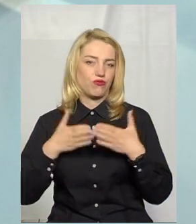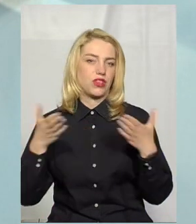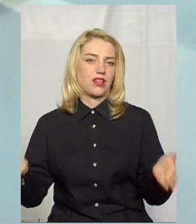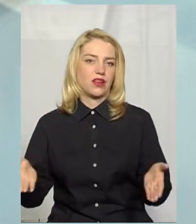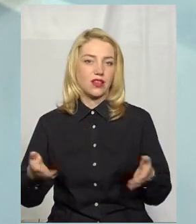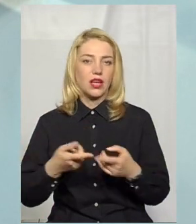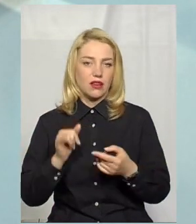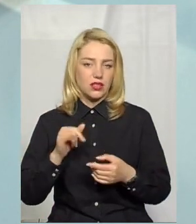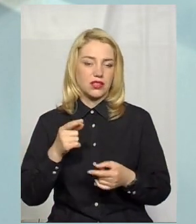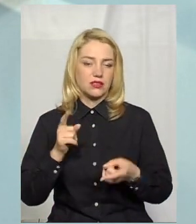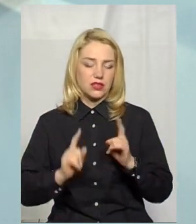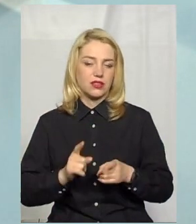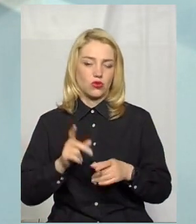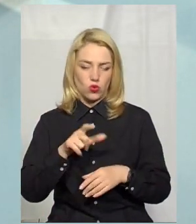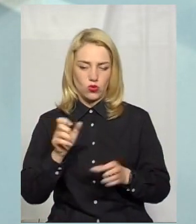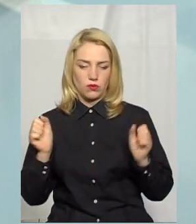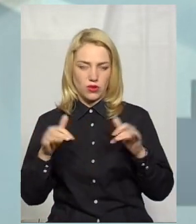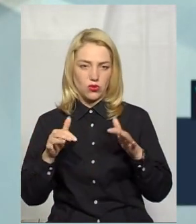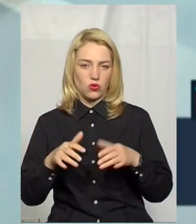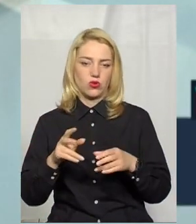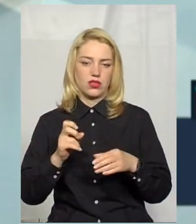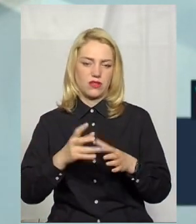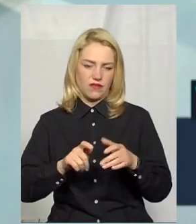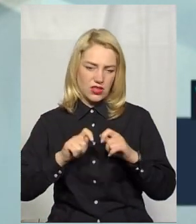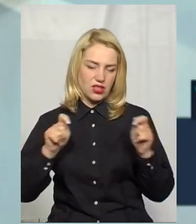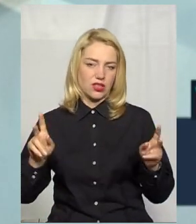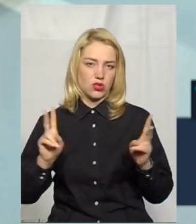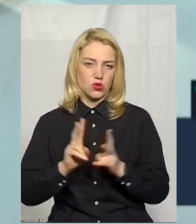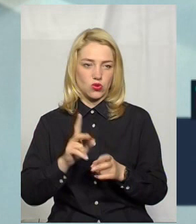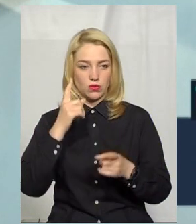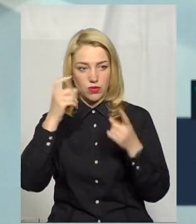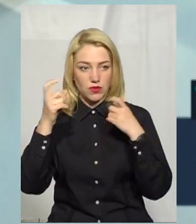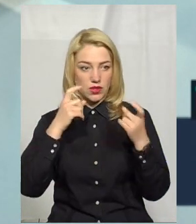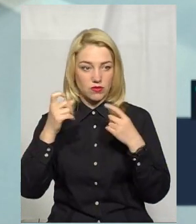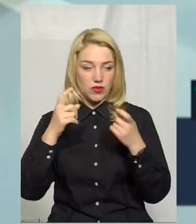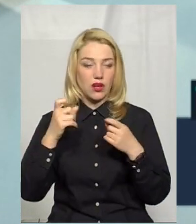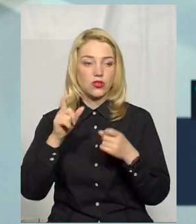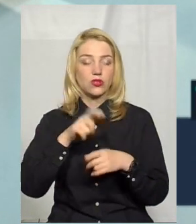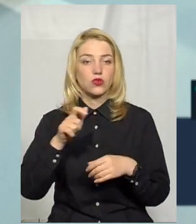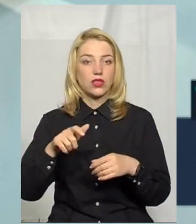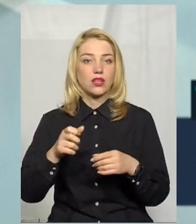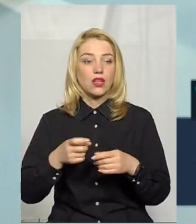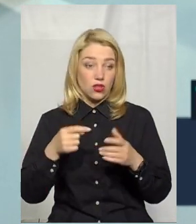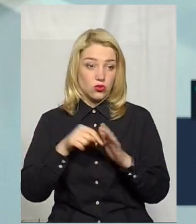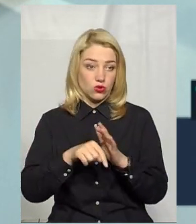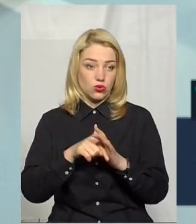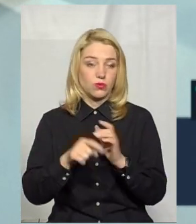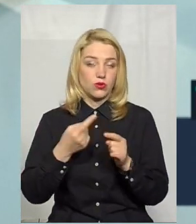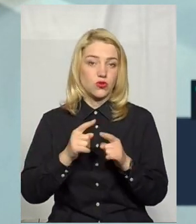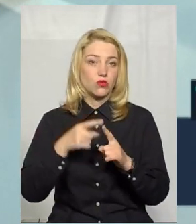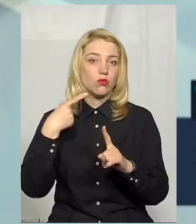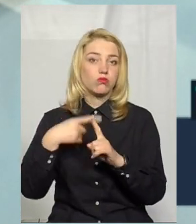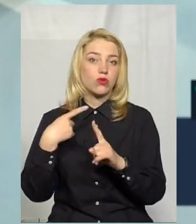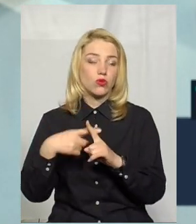приходять люди, дійсно, депутат звітує на відкриті зустрічі, про яку попередньо попереджають. Тобто, ну, в цьому лише